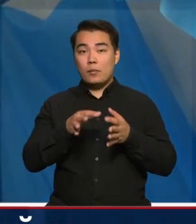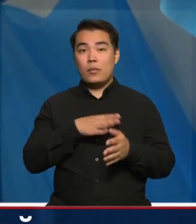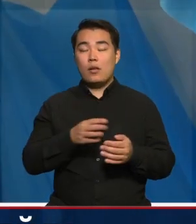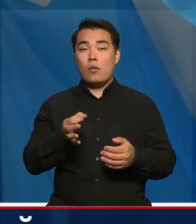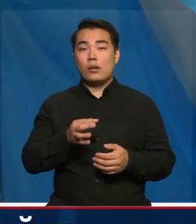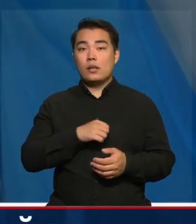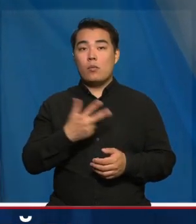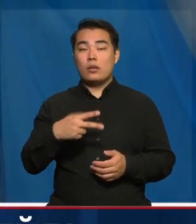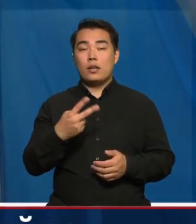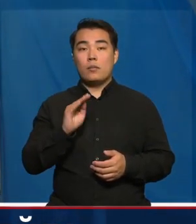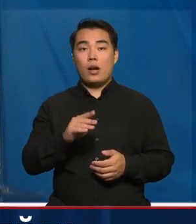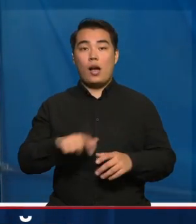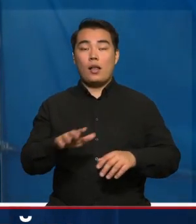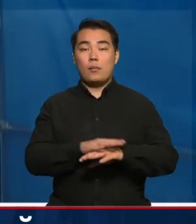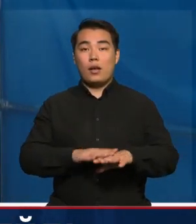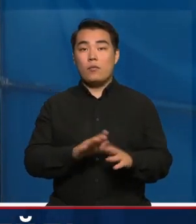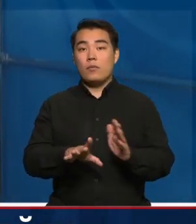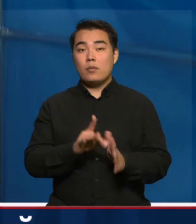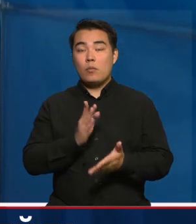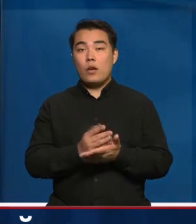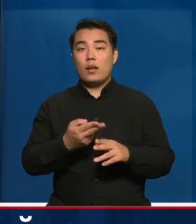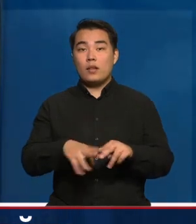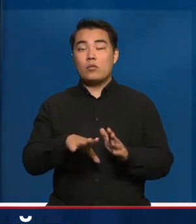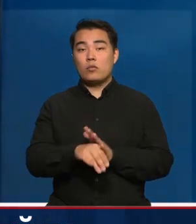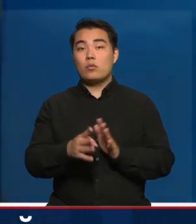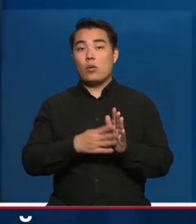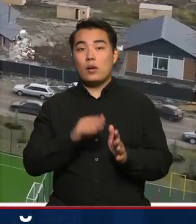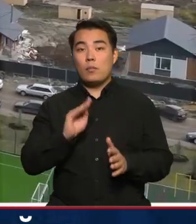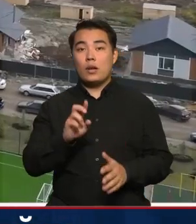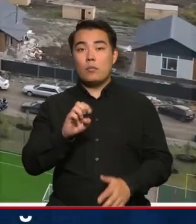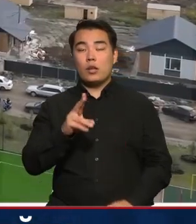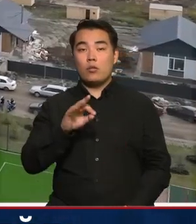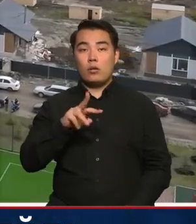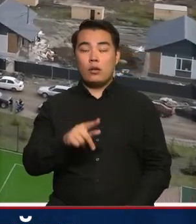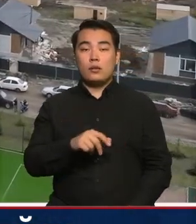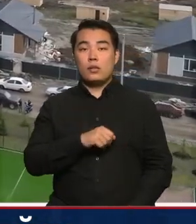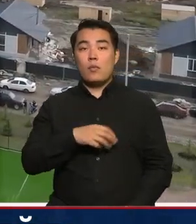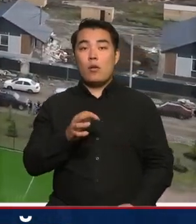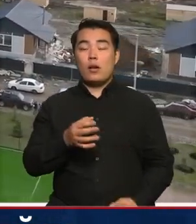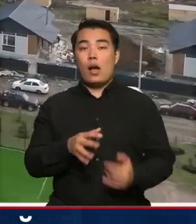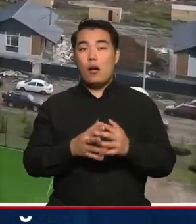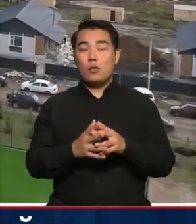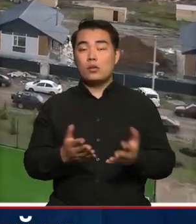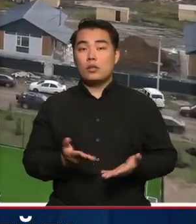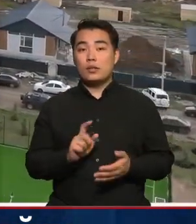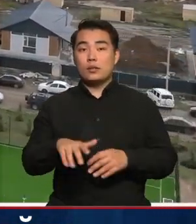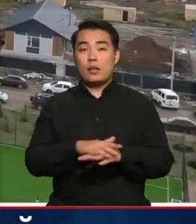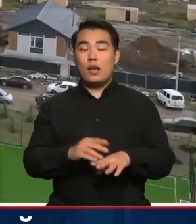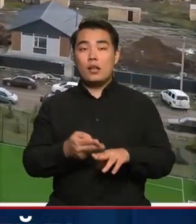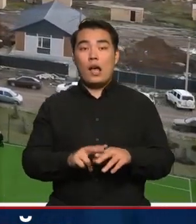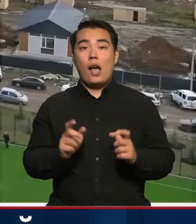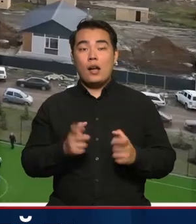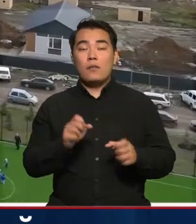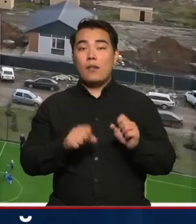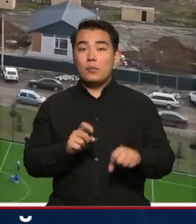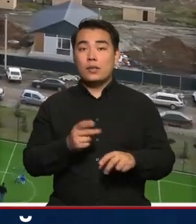Ауданда 32 мүнгін астам адам таңда ұжасайды, оның 9 мүнгі бес көл ауының тұрғындары. Ұчаскелерде мүмкіндігі шектеулі